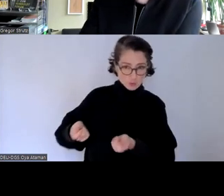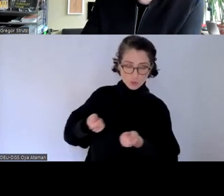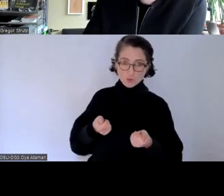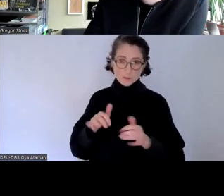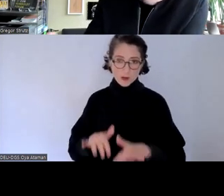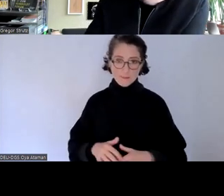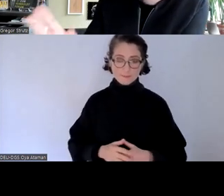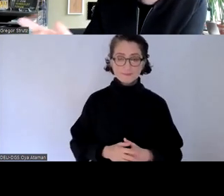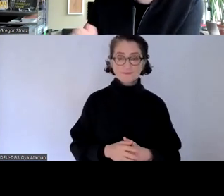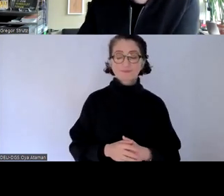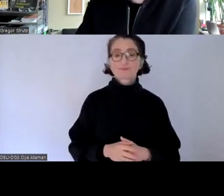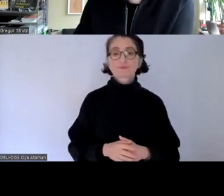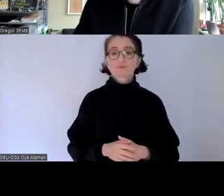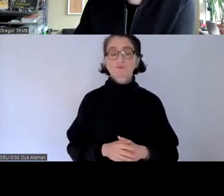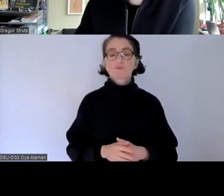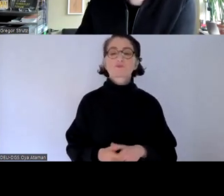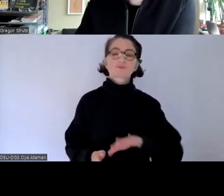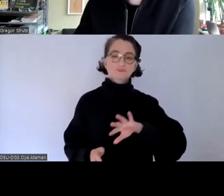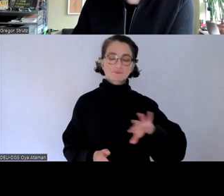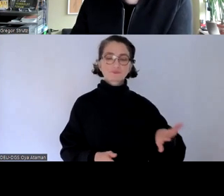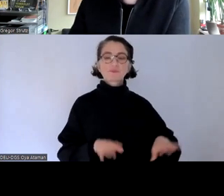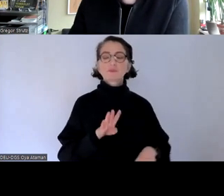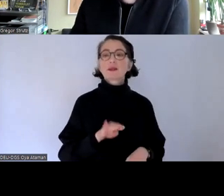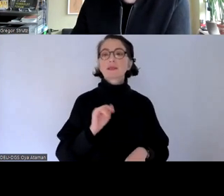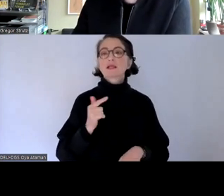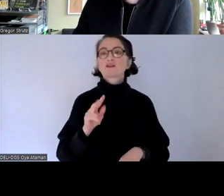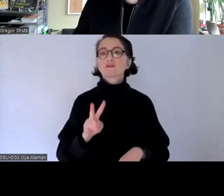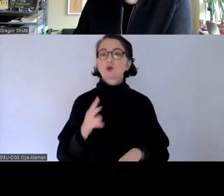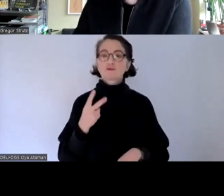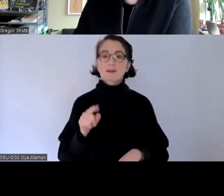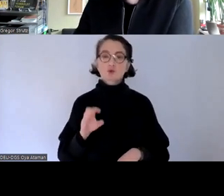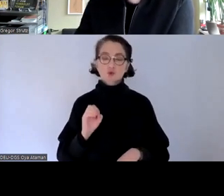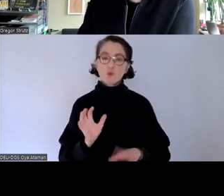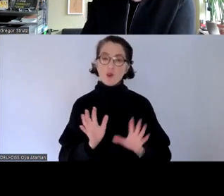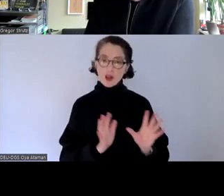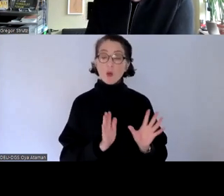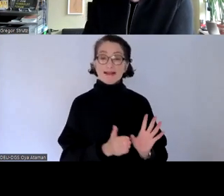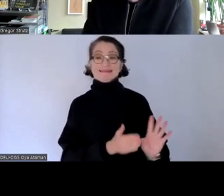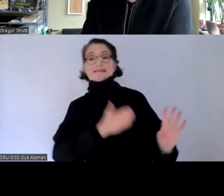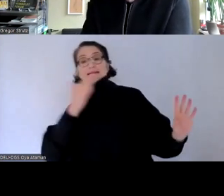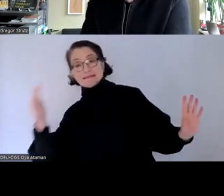neben dieser bitv 2.0 gibt es dann jetzt noch mal seit dem jahr 2021